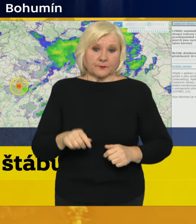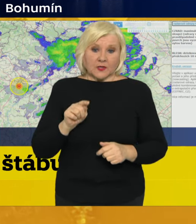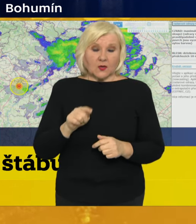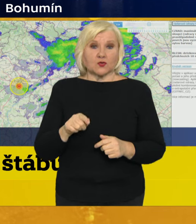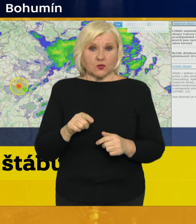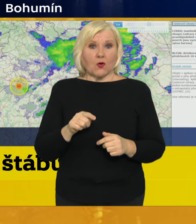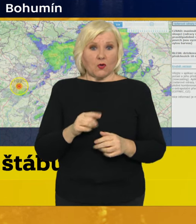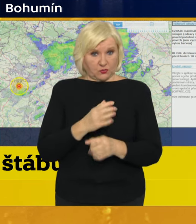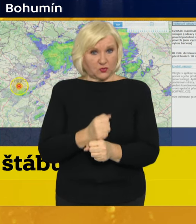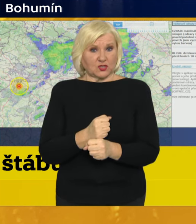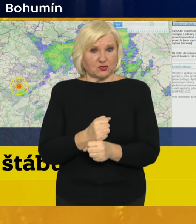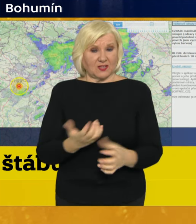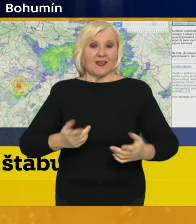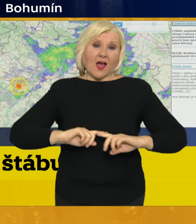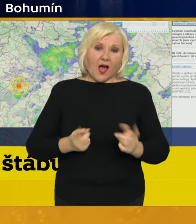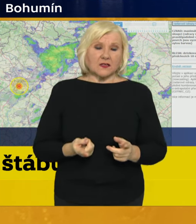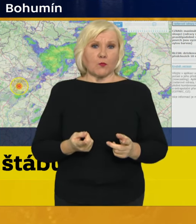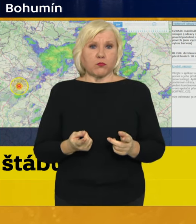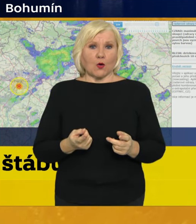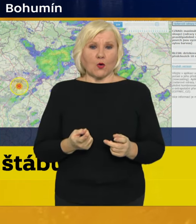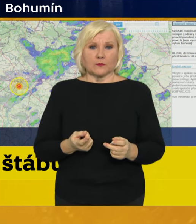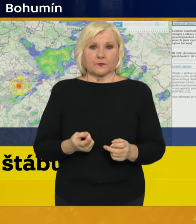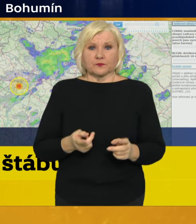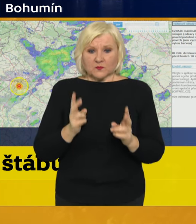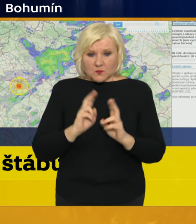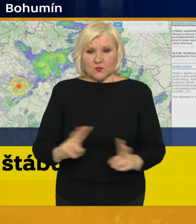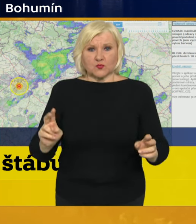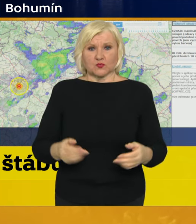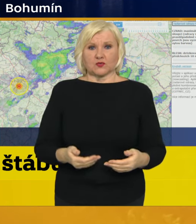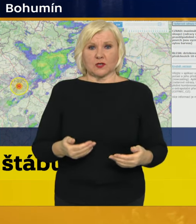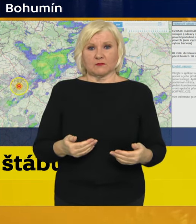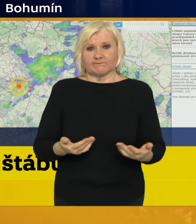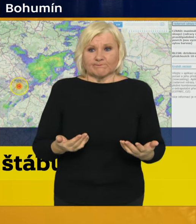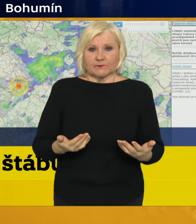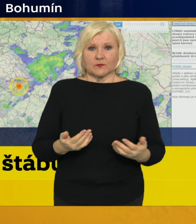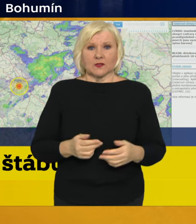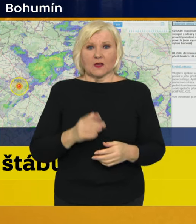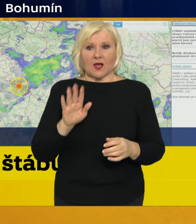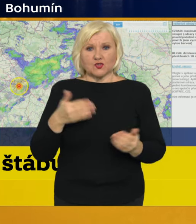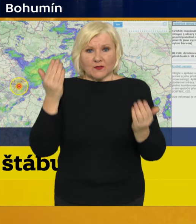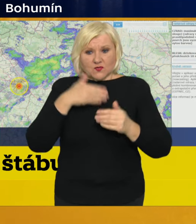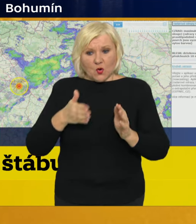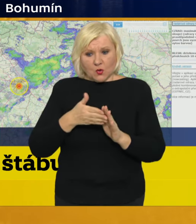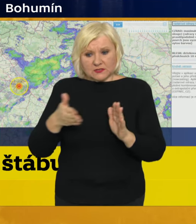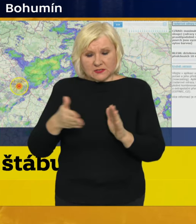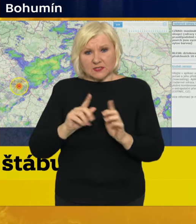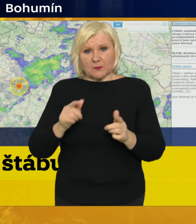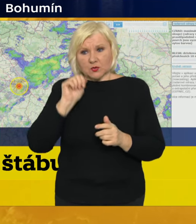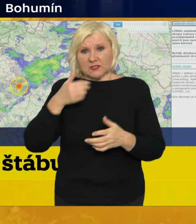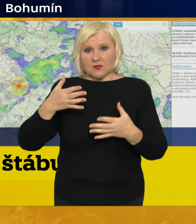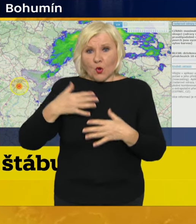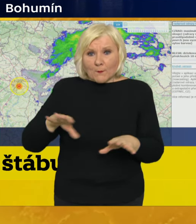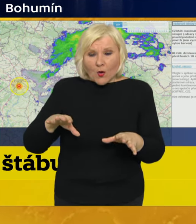dodržet, anebo zda během dnešní, spíš druhé poloviny noci, zítřejšího dopoledne se zde